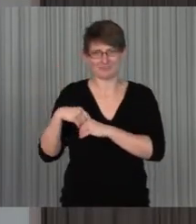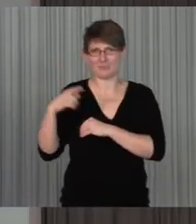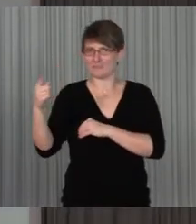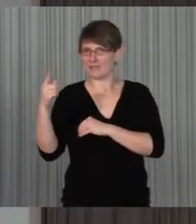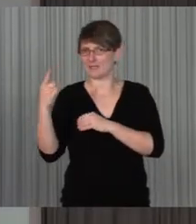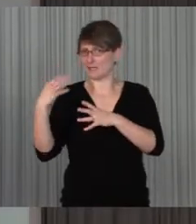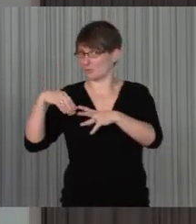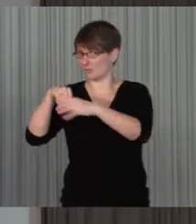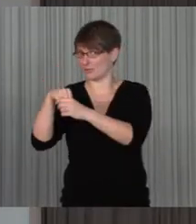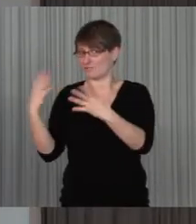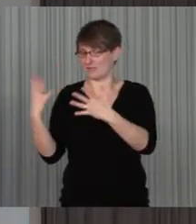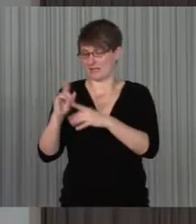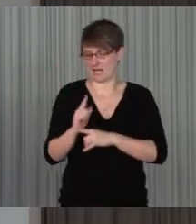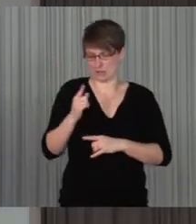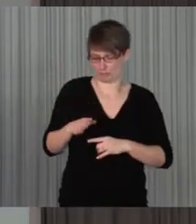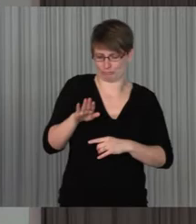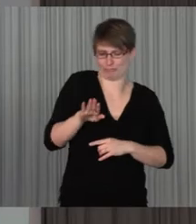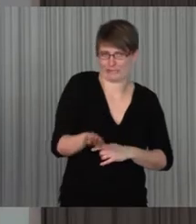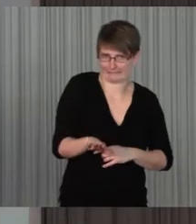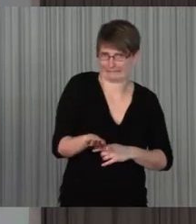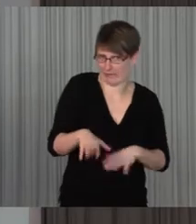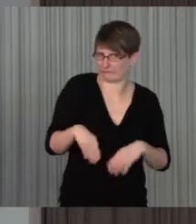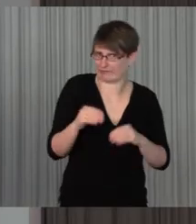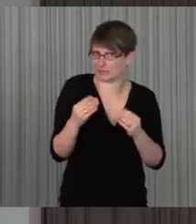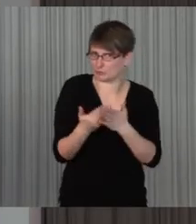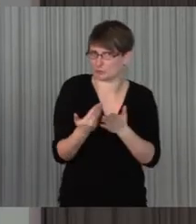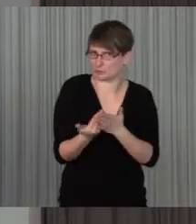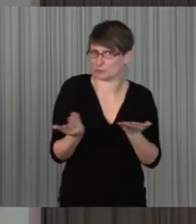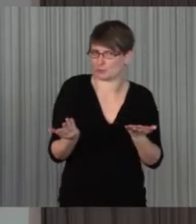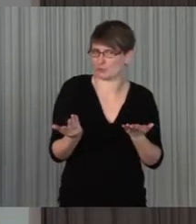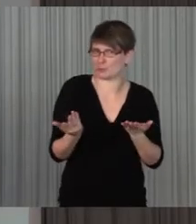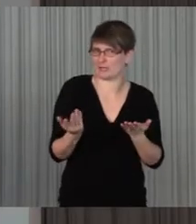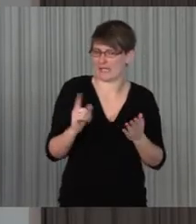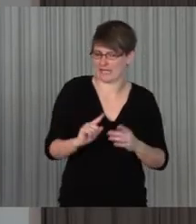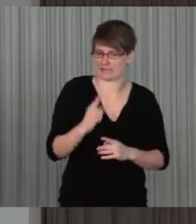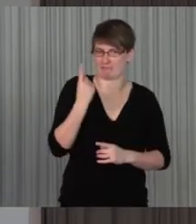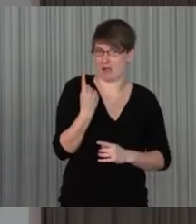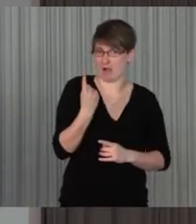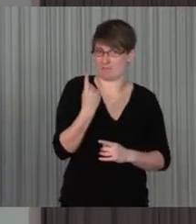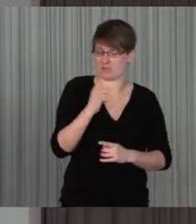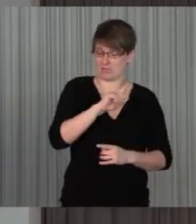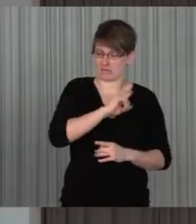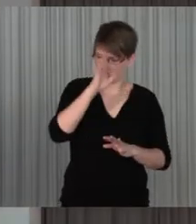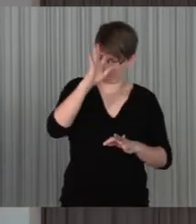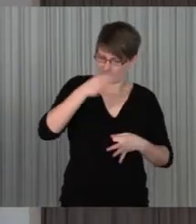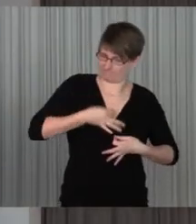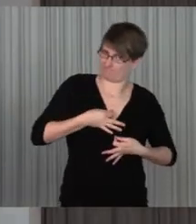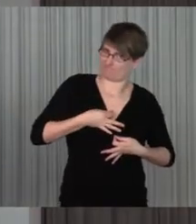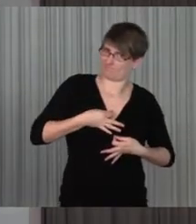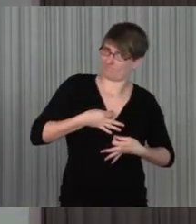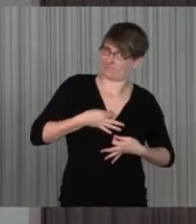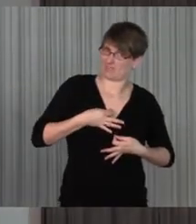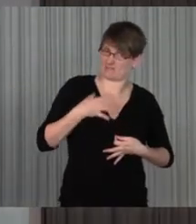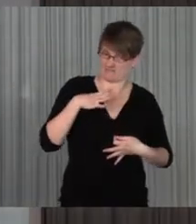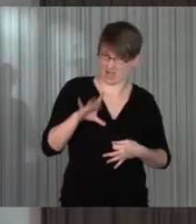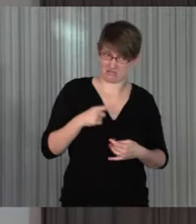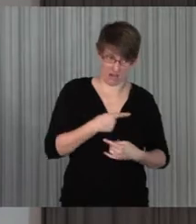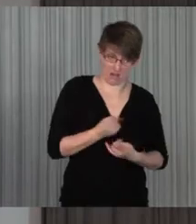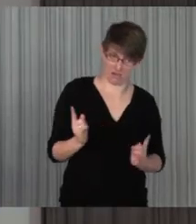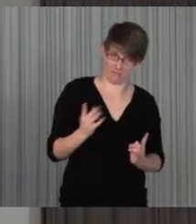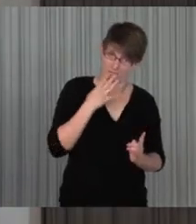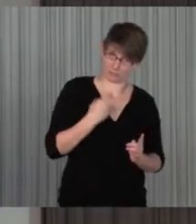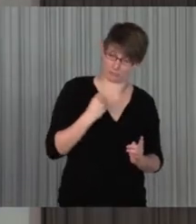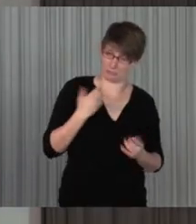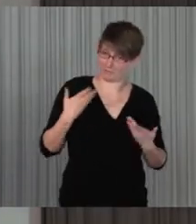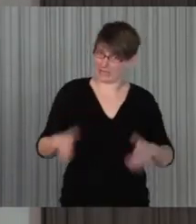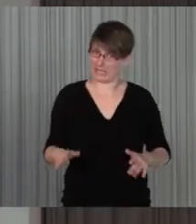beginnt mit dem ersten Schritt, logischerweise, dann sind wir natürlich erstmal sich selber drüber zu klang zu bringen, wollen es alle, gibt